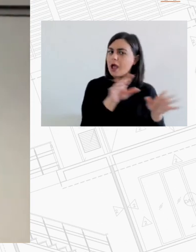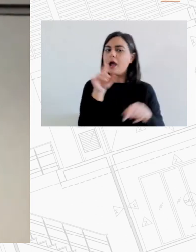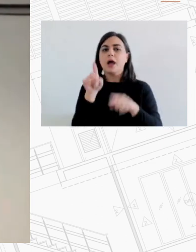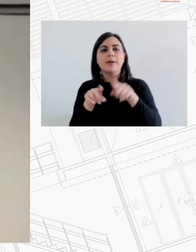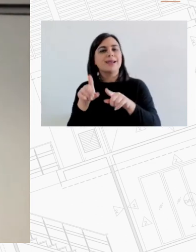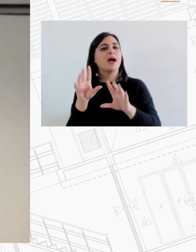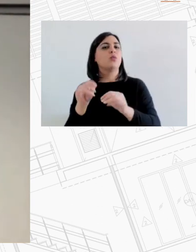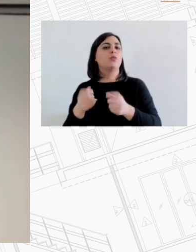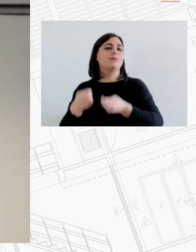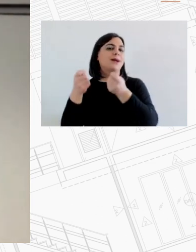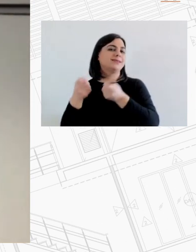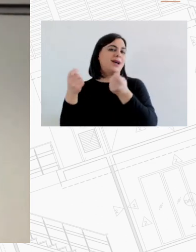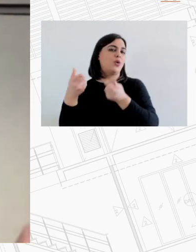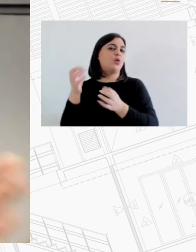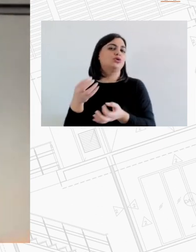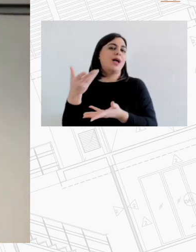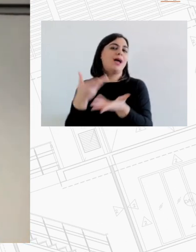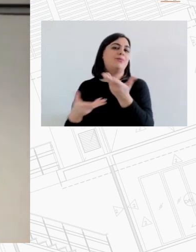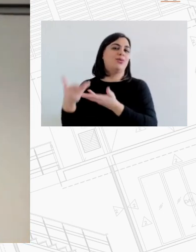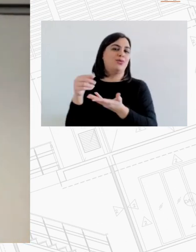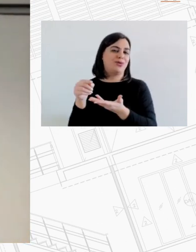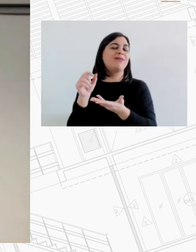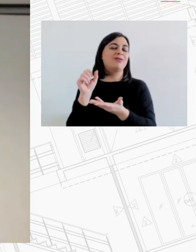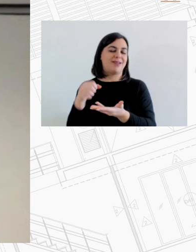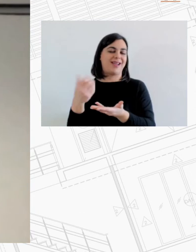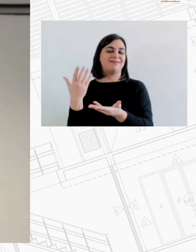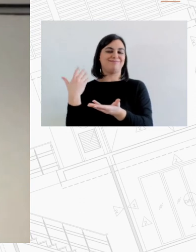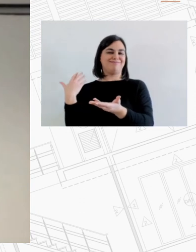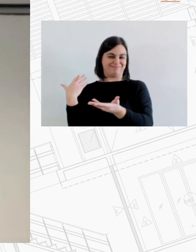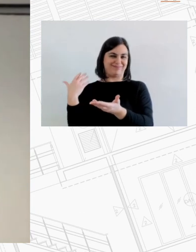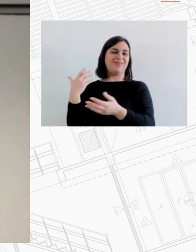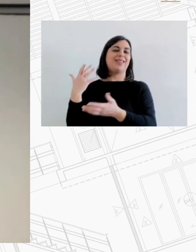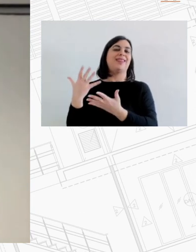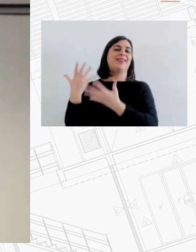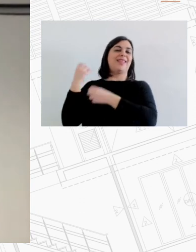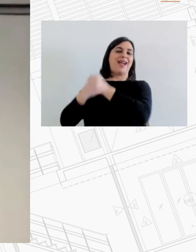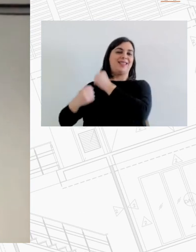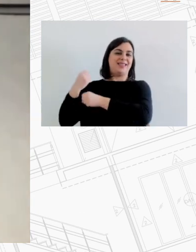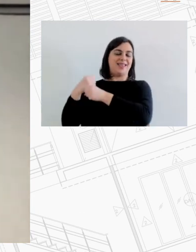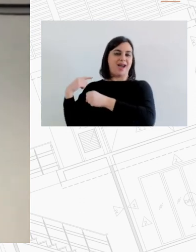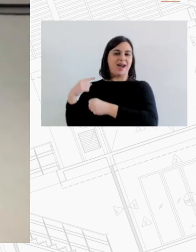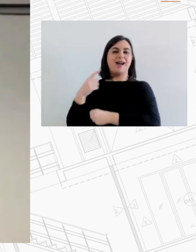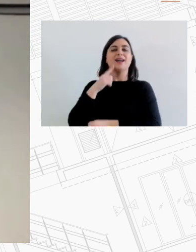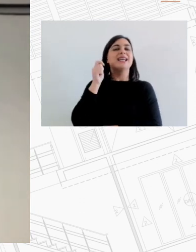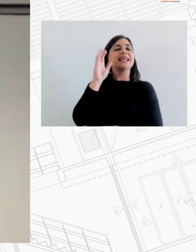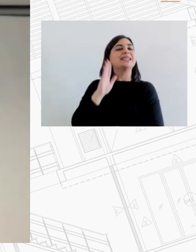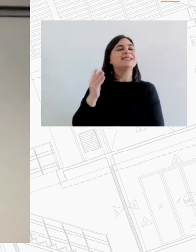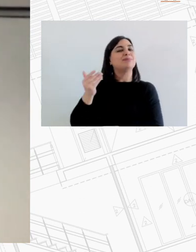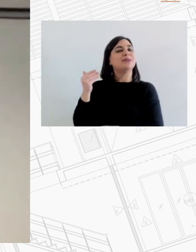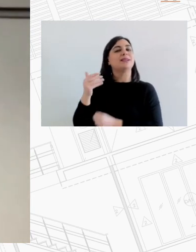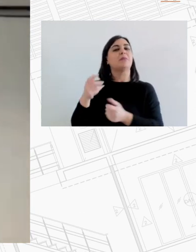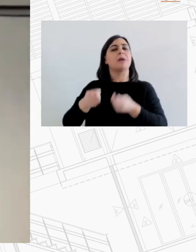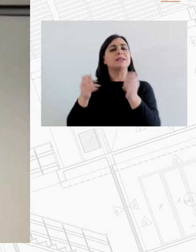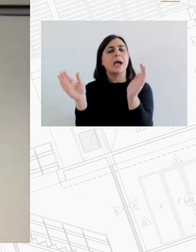χρήση εμπορική που και αυτό αντανακλά τη δεκαετία που προηγήθηκε και ειδικά το πρώτο μισό της την κρίση το κλείσιμο μικρών επιχειρήσεων καταστημάτων